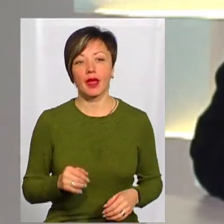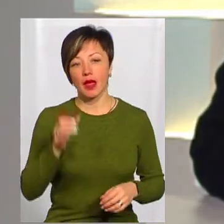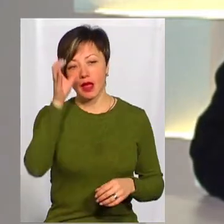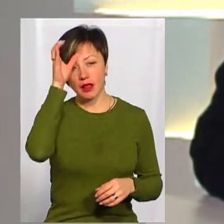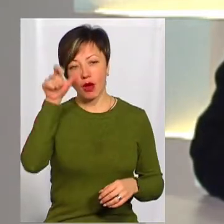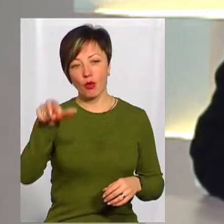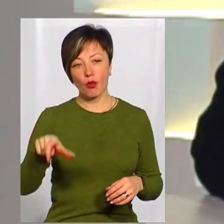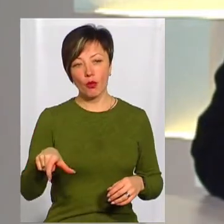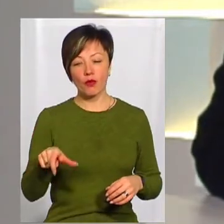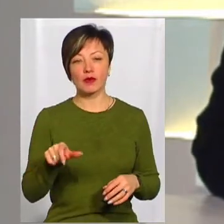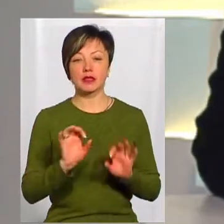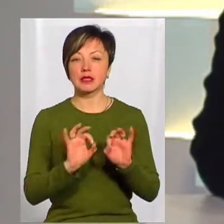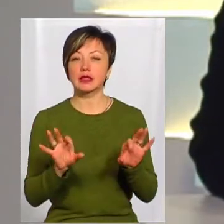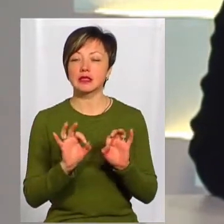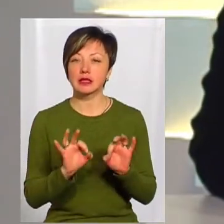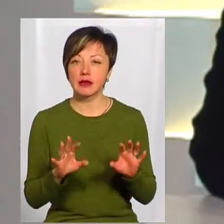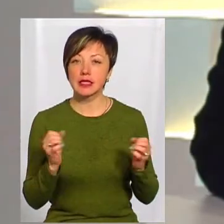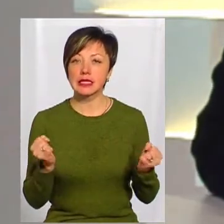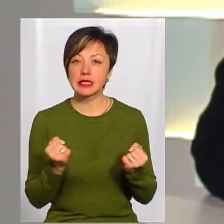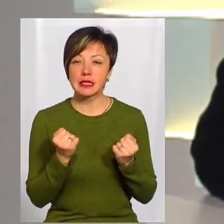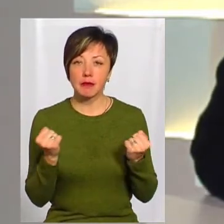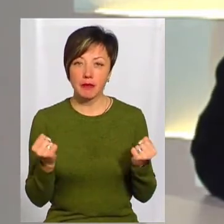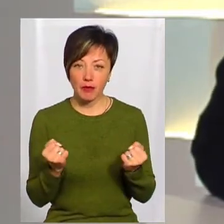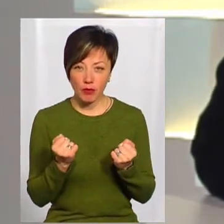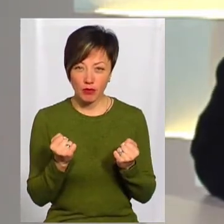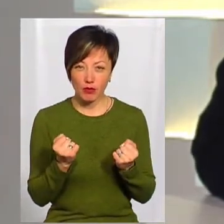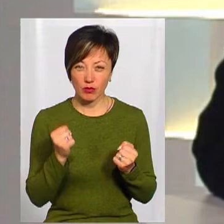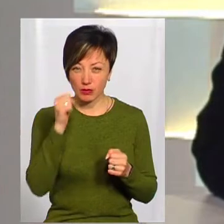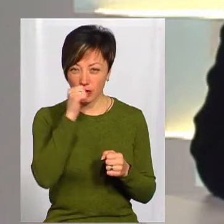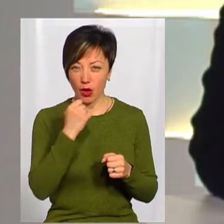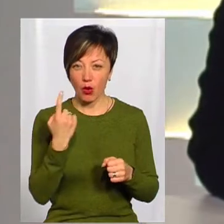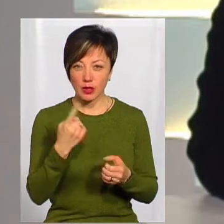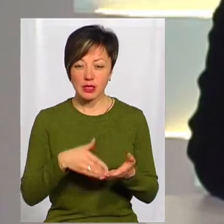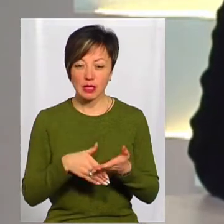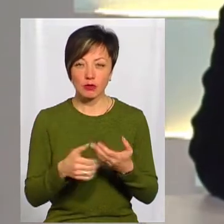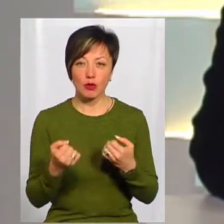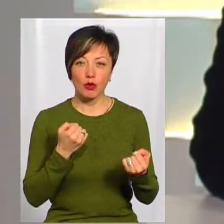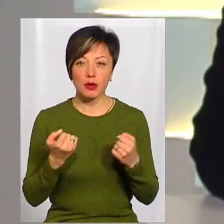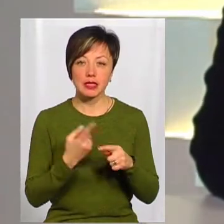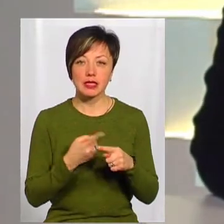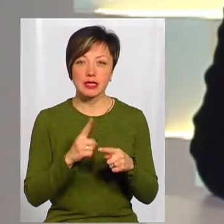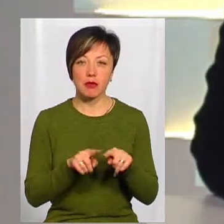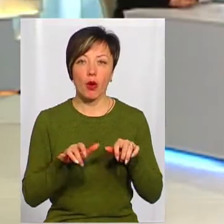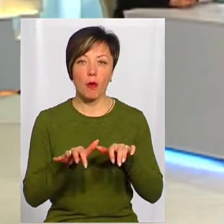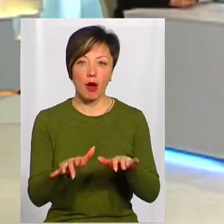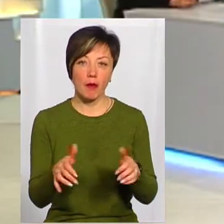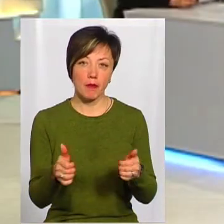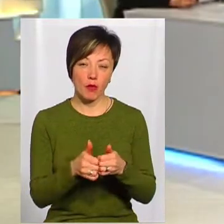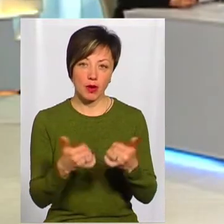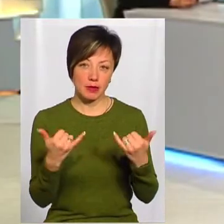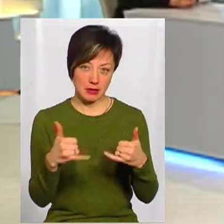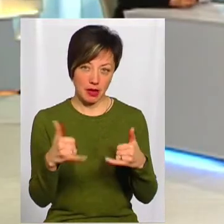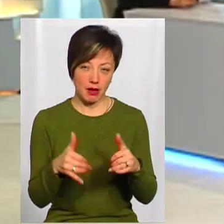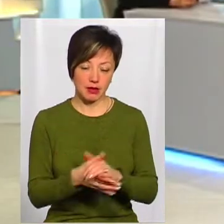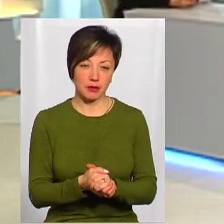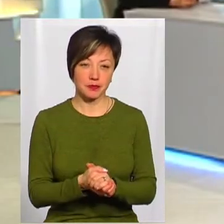науковець Сергій Іллінський тоді зазначив, що зимовий холод – один із засобів боротьби з цими комахами поряд з